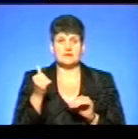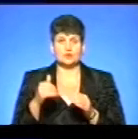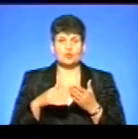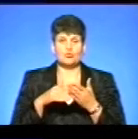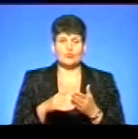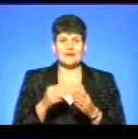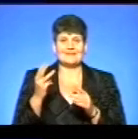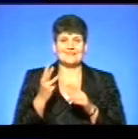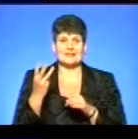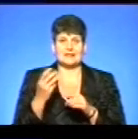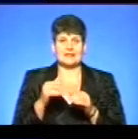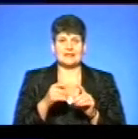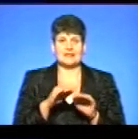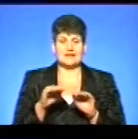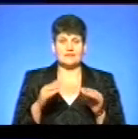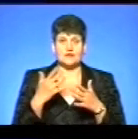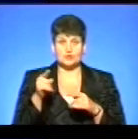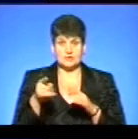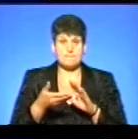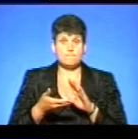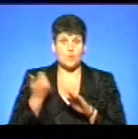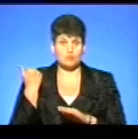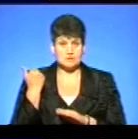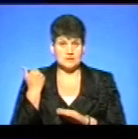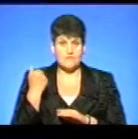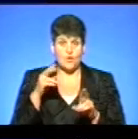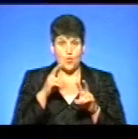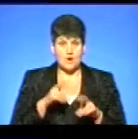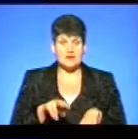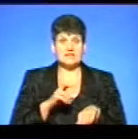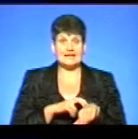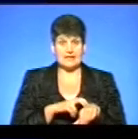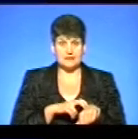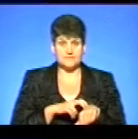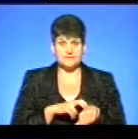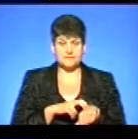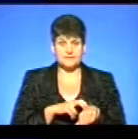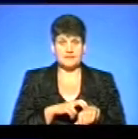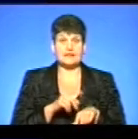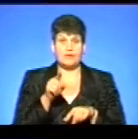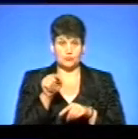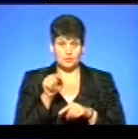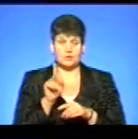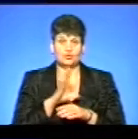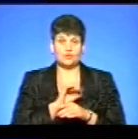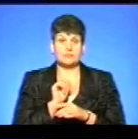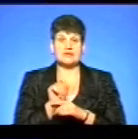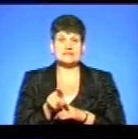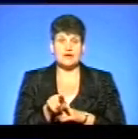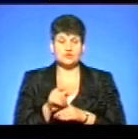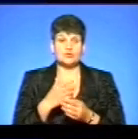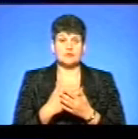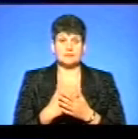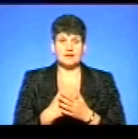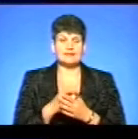І це наскільки буде все пов'язано, якщо ти пропустив огляд лікаря, і де було тобі призначено, і, наприклад, ти